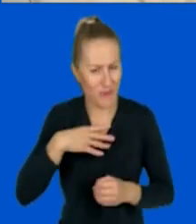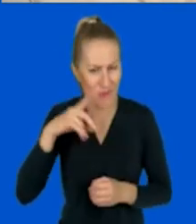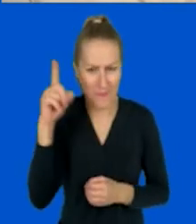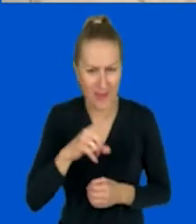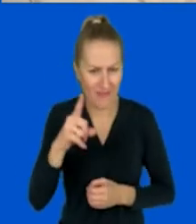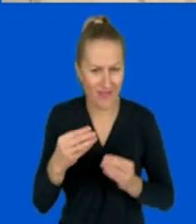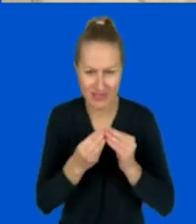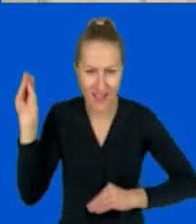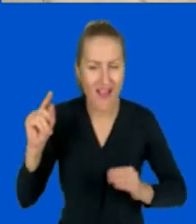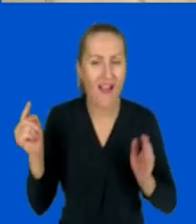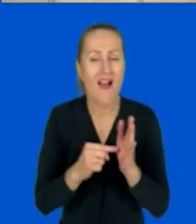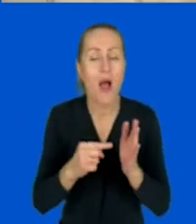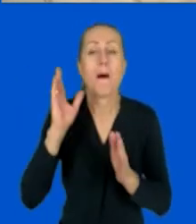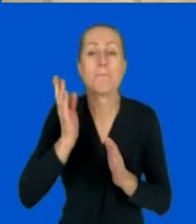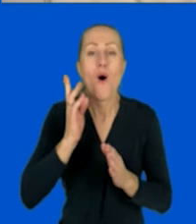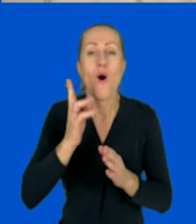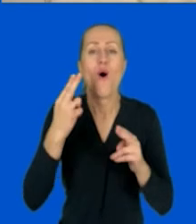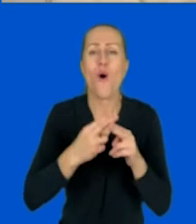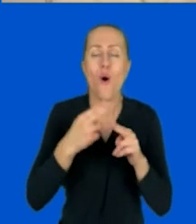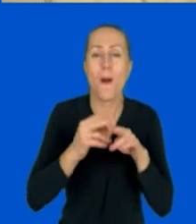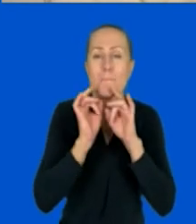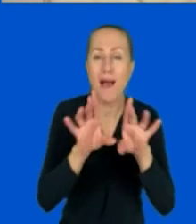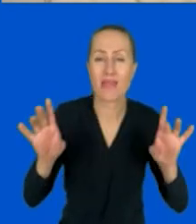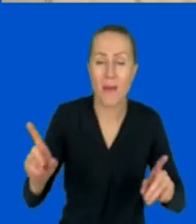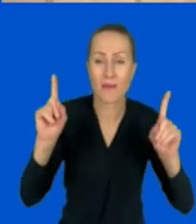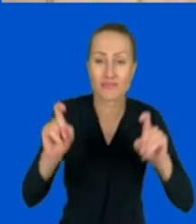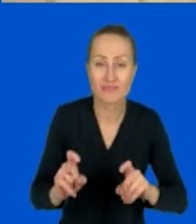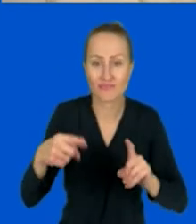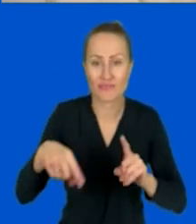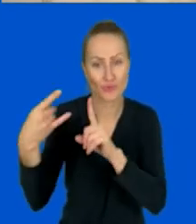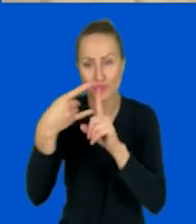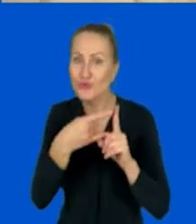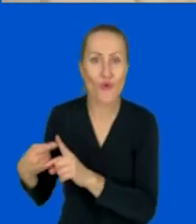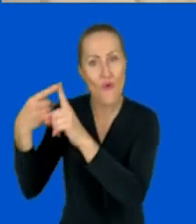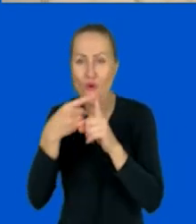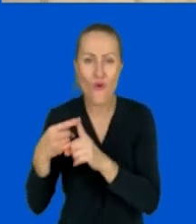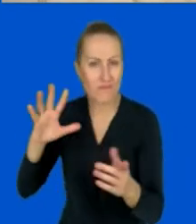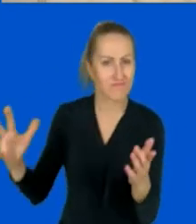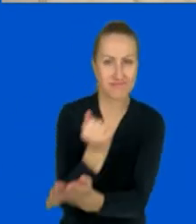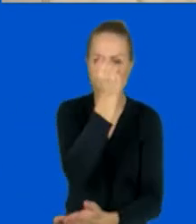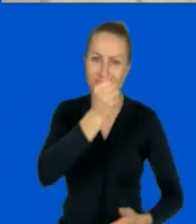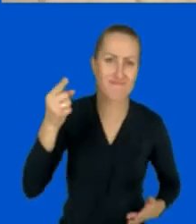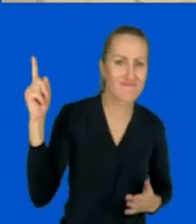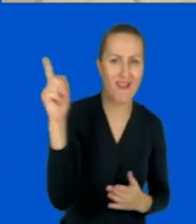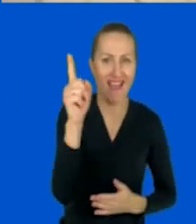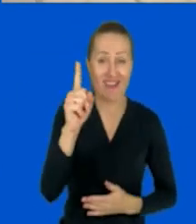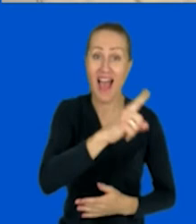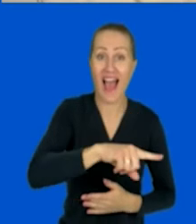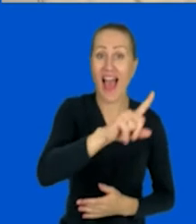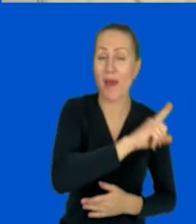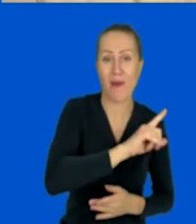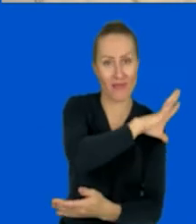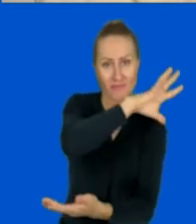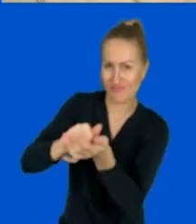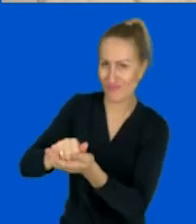jak pojawiła się pandemia, Zoom wszystkich wrzucił na kolana, a właściwie wszyscy wrzucieli Zoom na kolana,